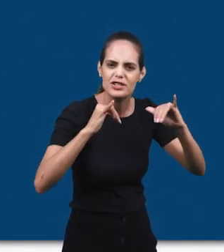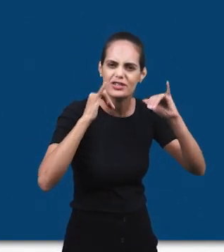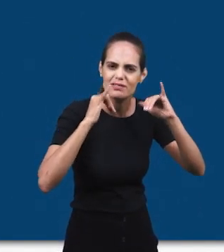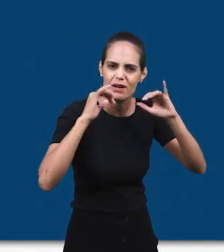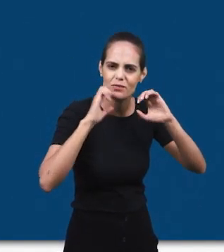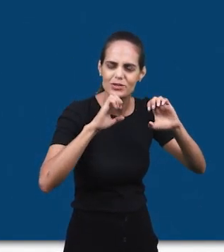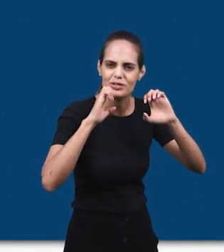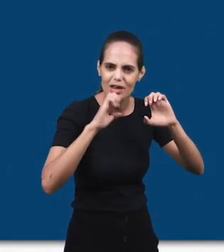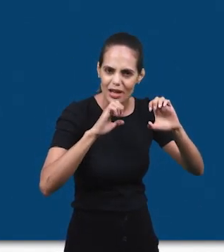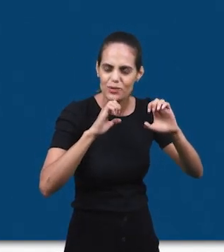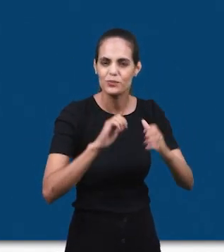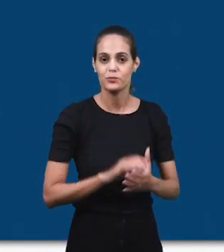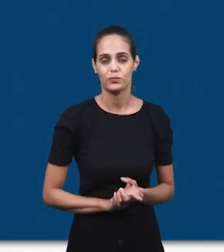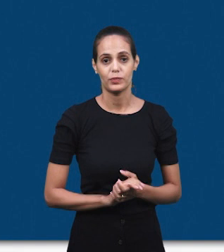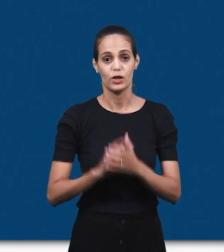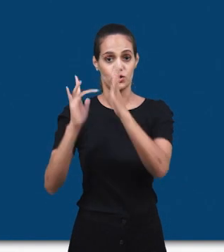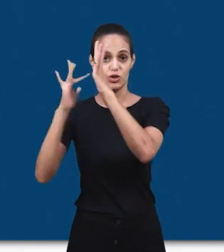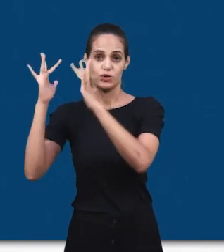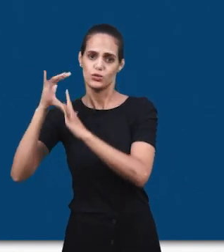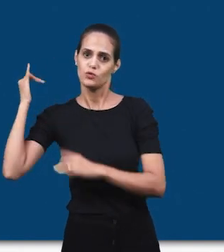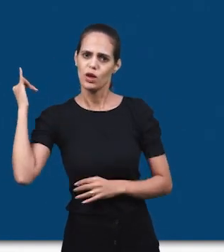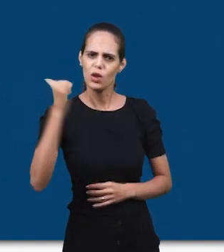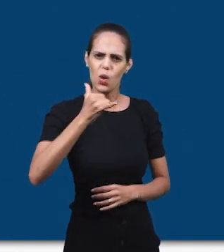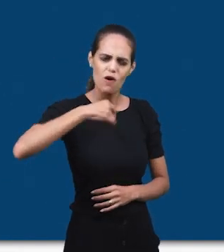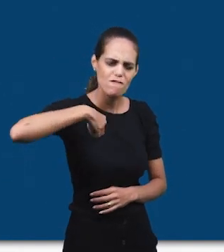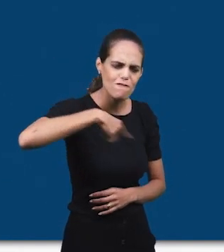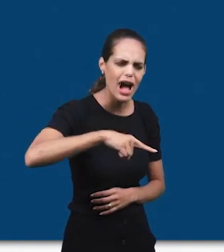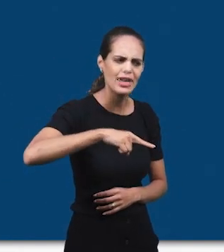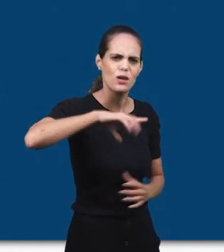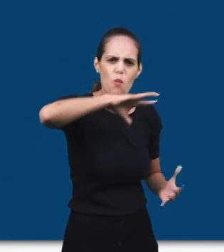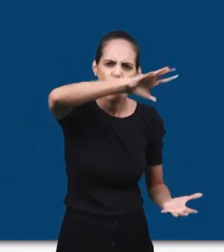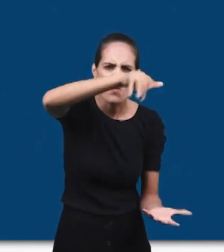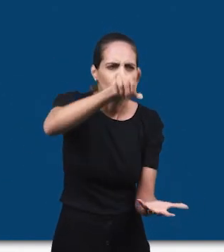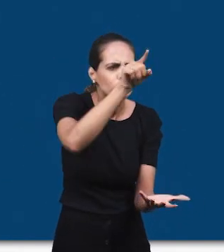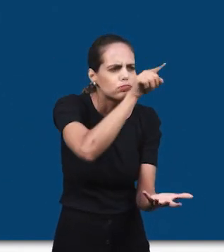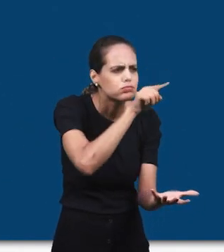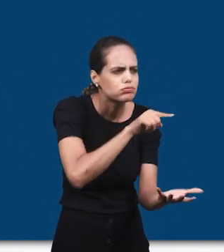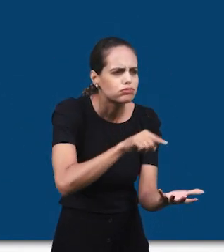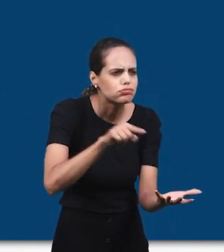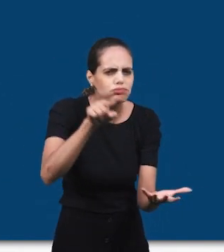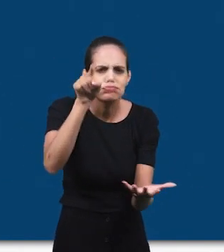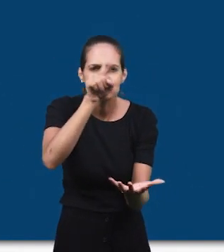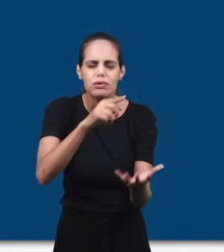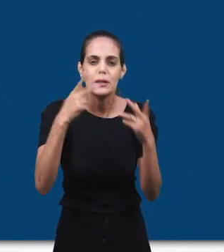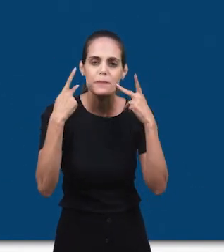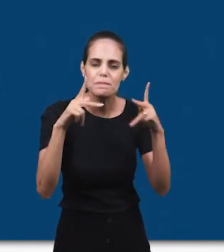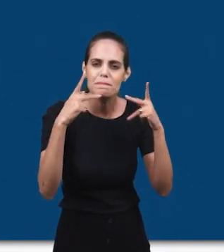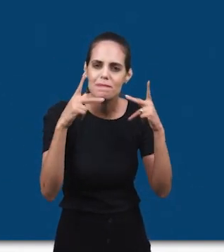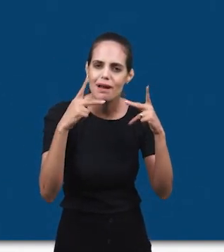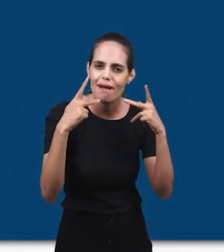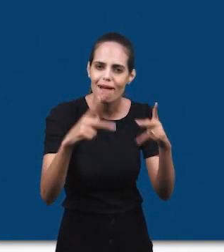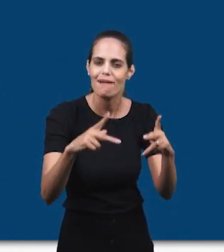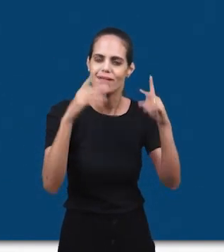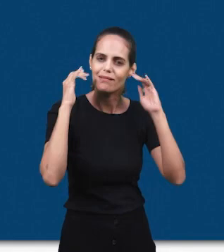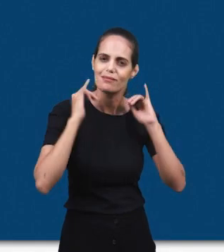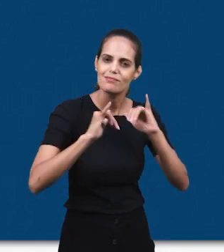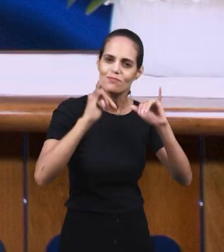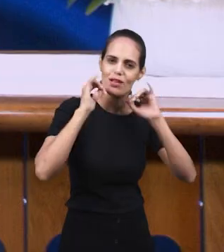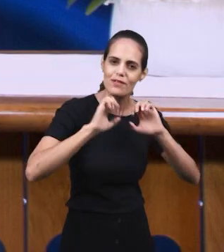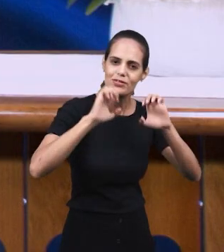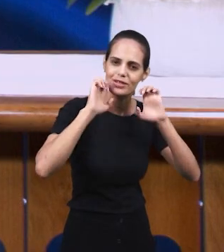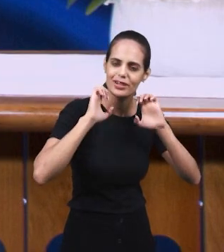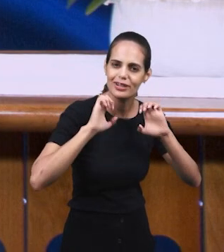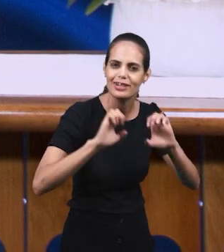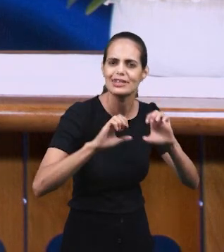Аллилуйя, слава Господу. Идите по всему миру и проповедуйте Евангелие